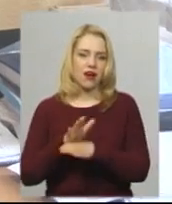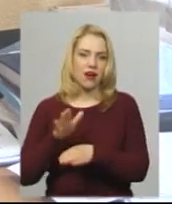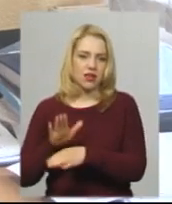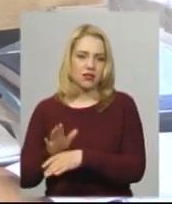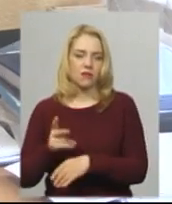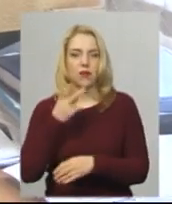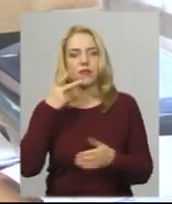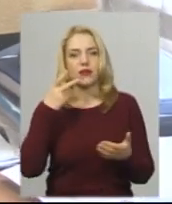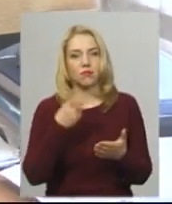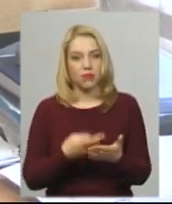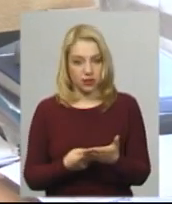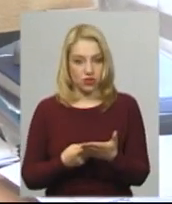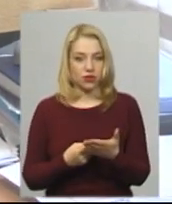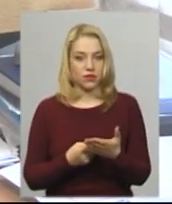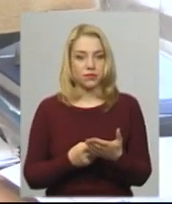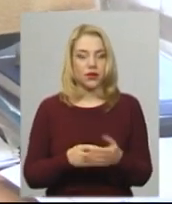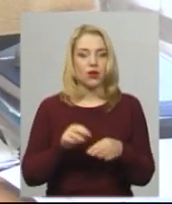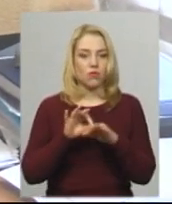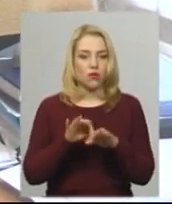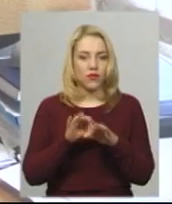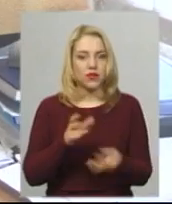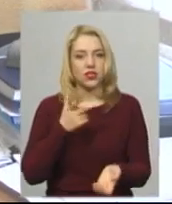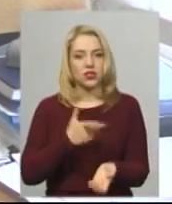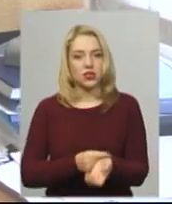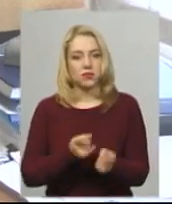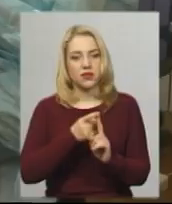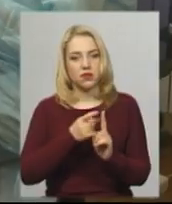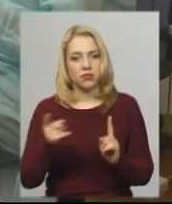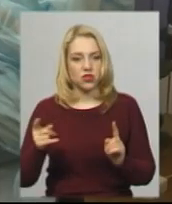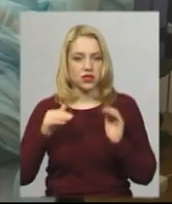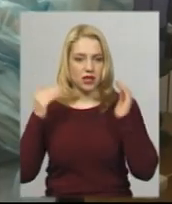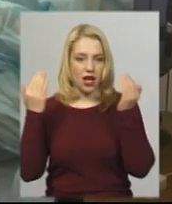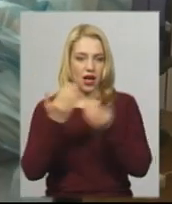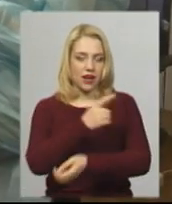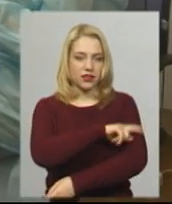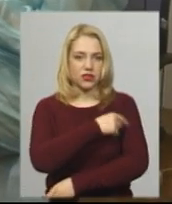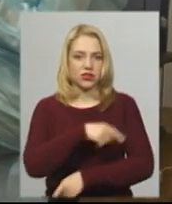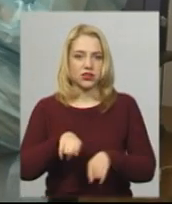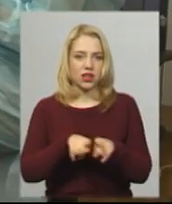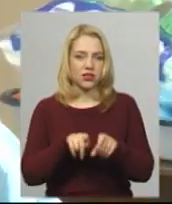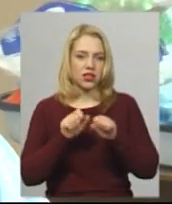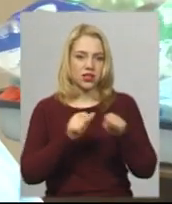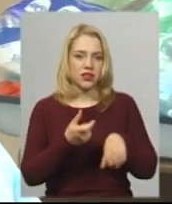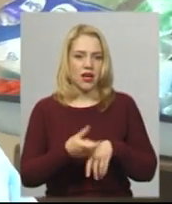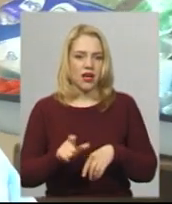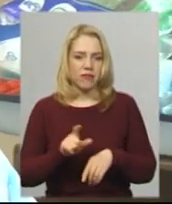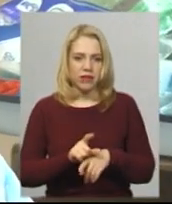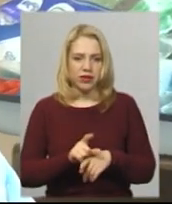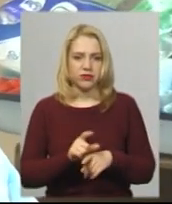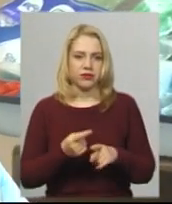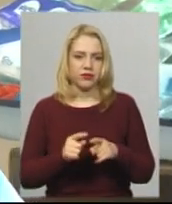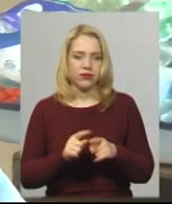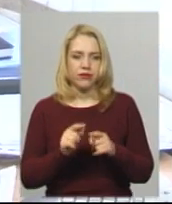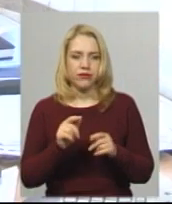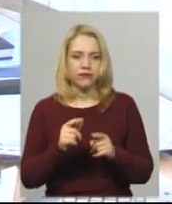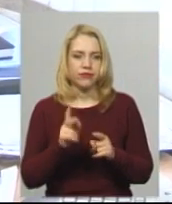передбачено проведення щеплень під час карантину. Таким чином захищається найбільш уразлива категорія людей,